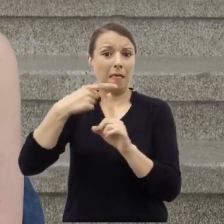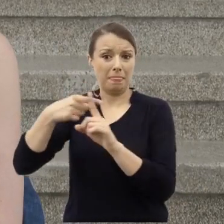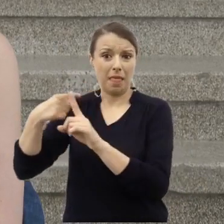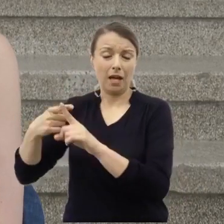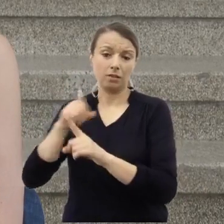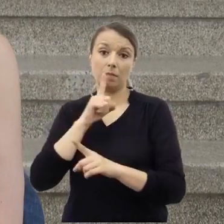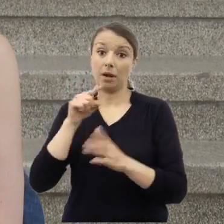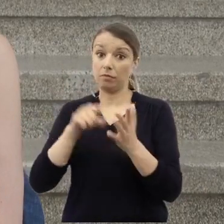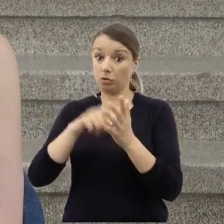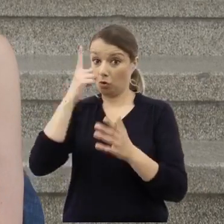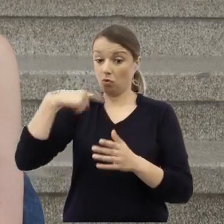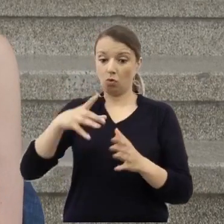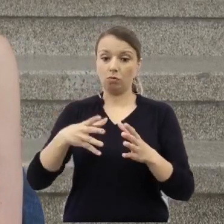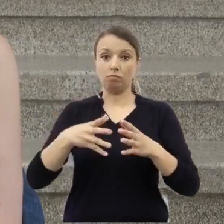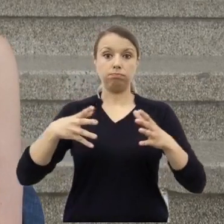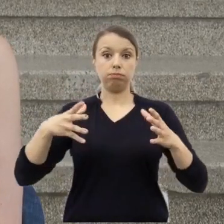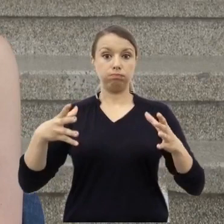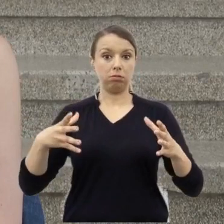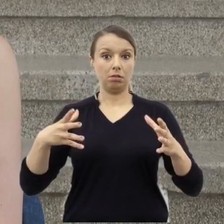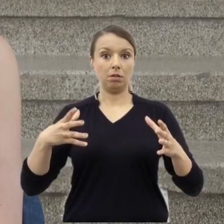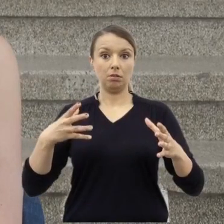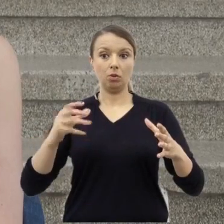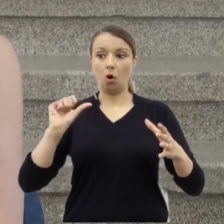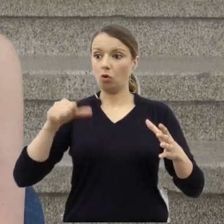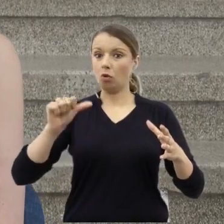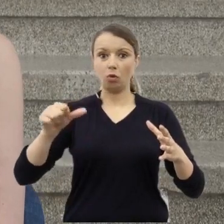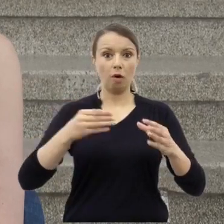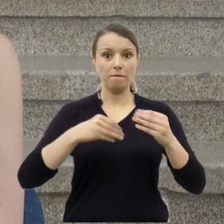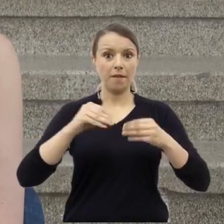Być może można byłoby wymyślić sposób,